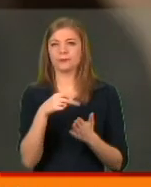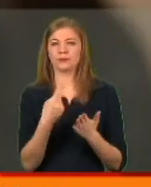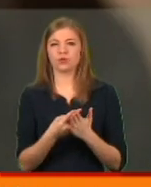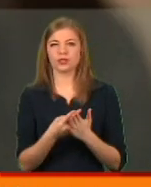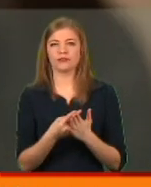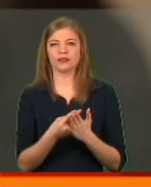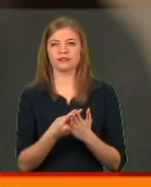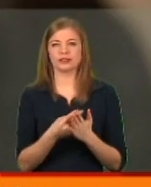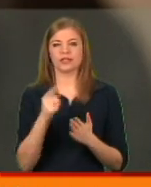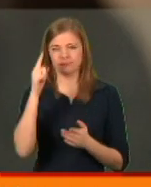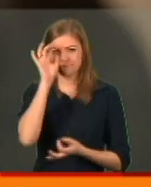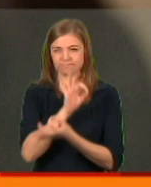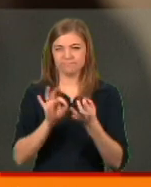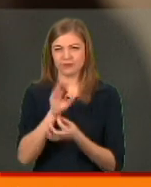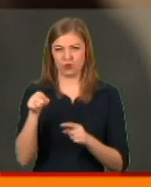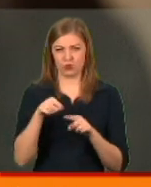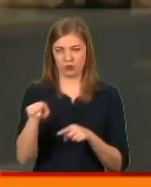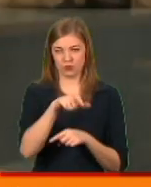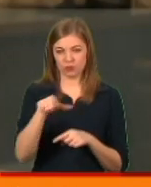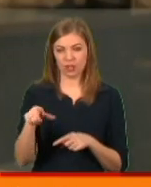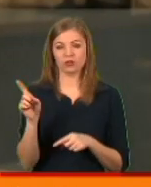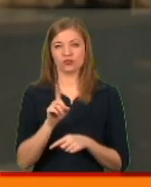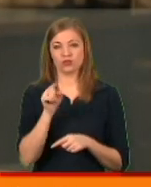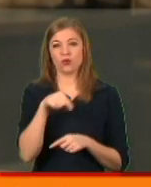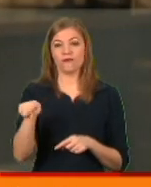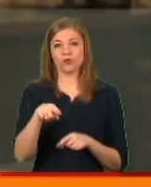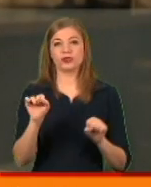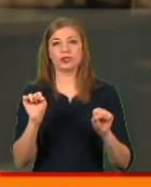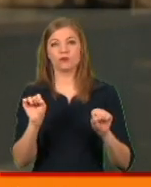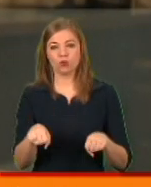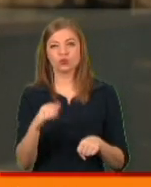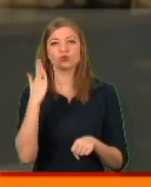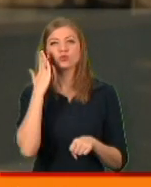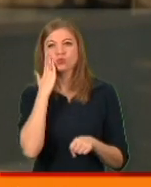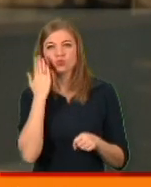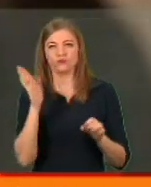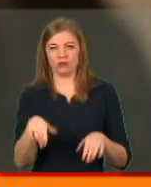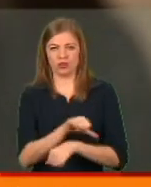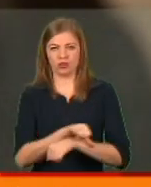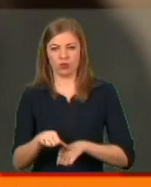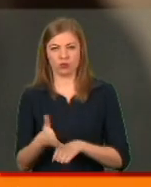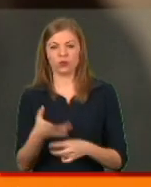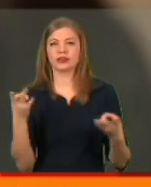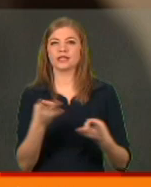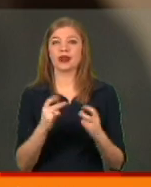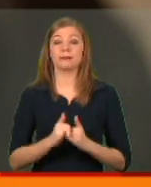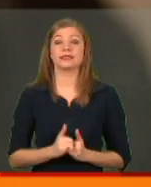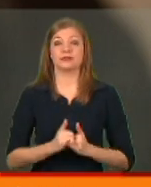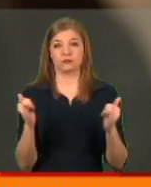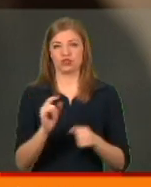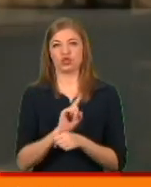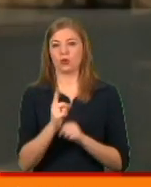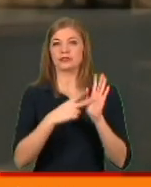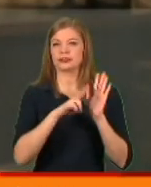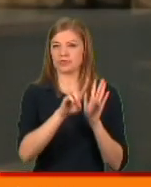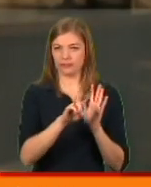смикалки човників, що вони можуть ночувати на кордоні. Потрібно збільшити норму